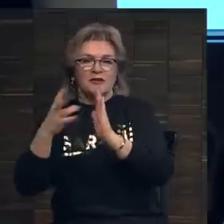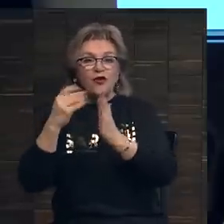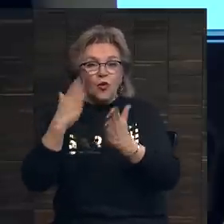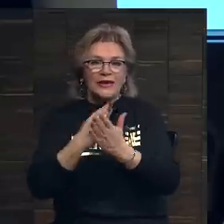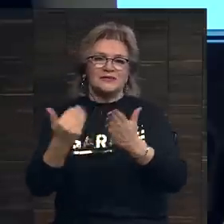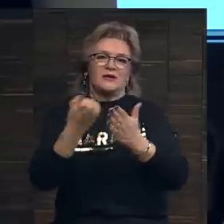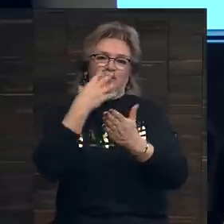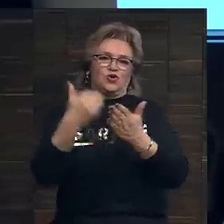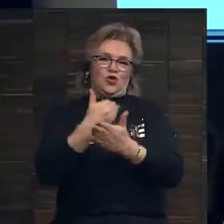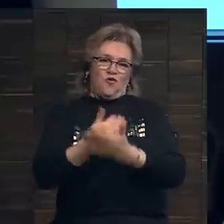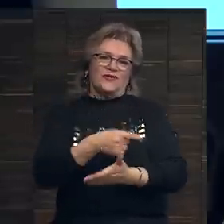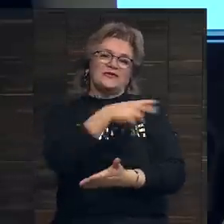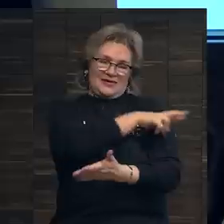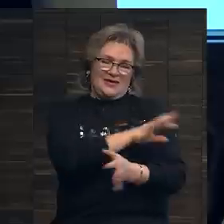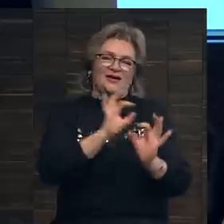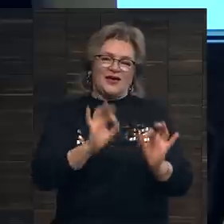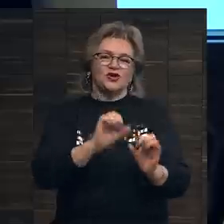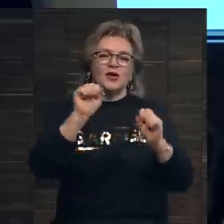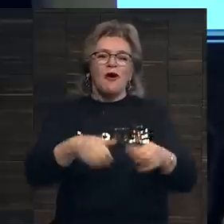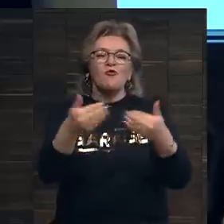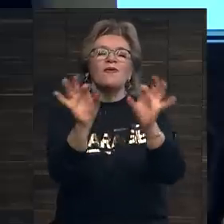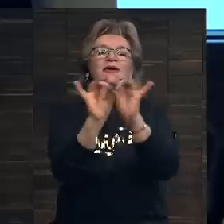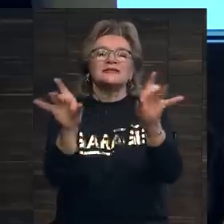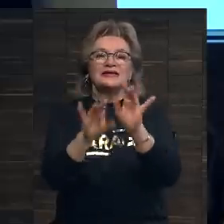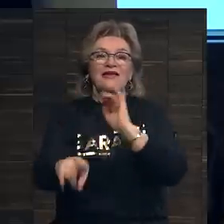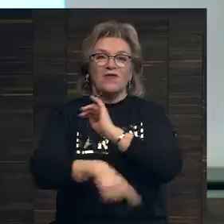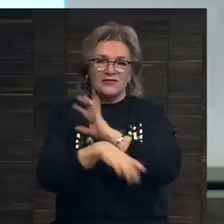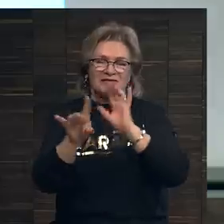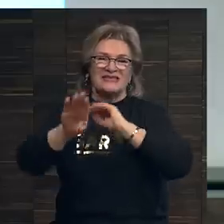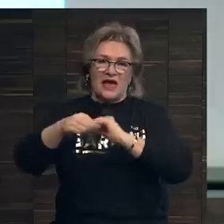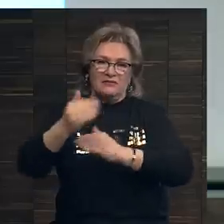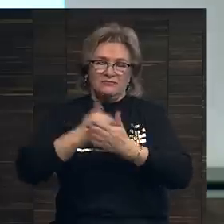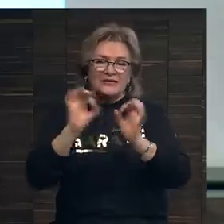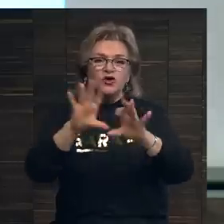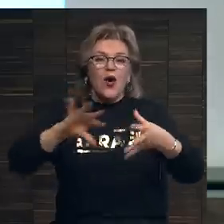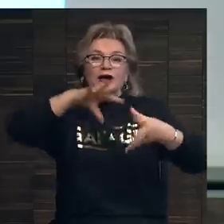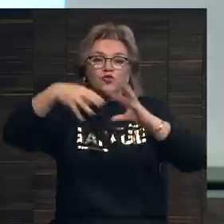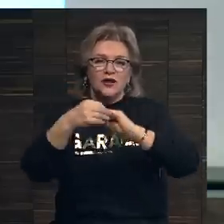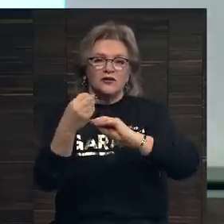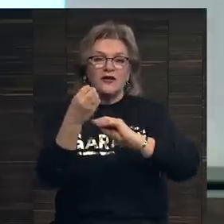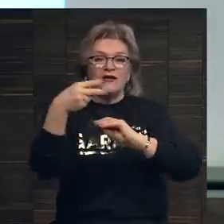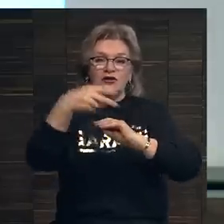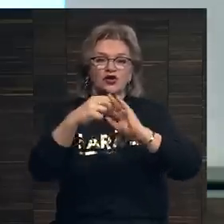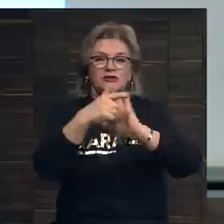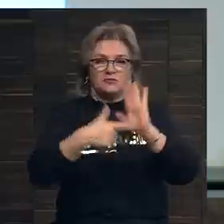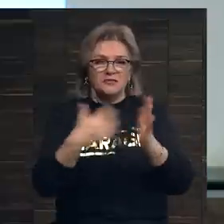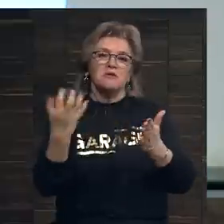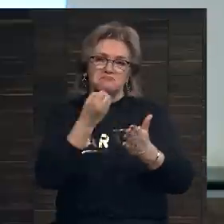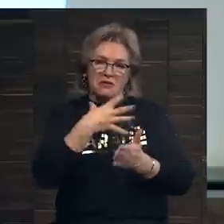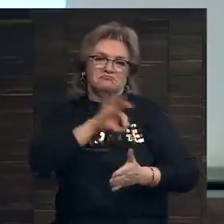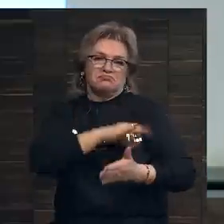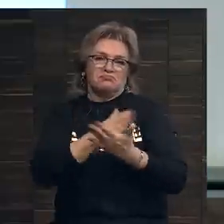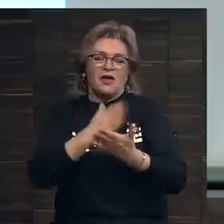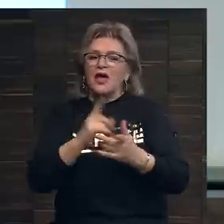есть хорошие новости, и я могу вам рассказать, в конце я вам расскажу о результатах за 2017 год, и результаты хорошие.